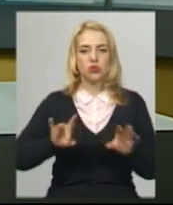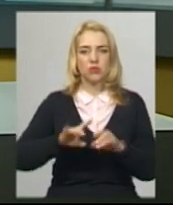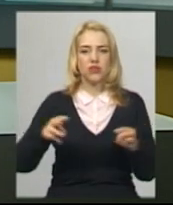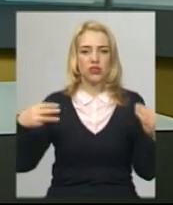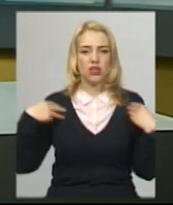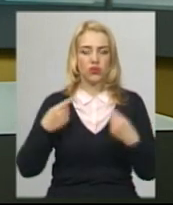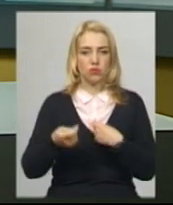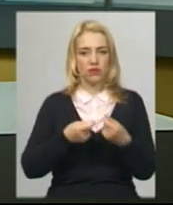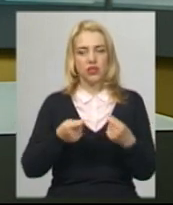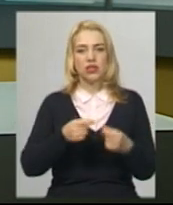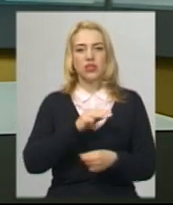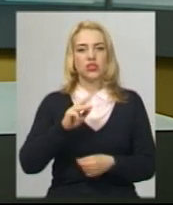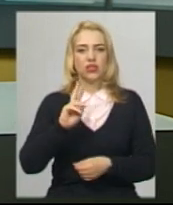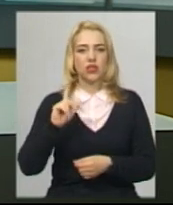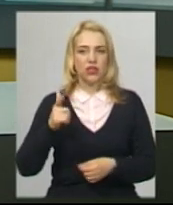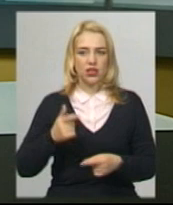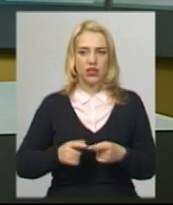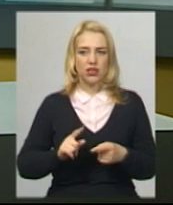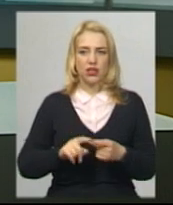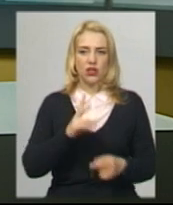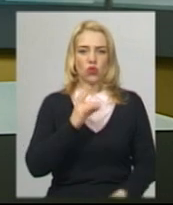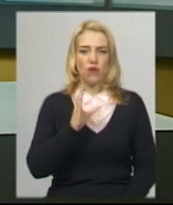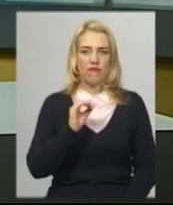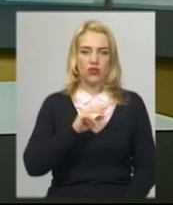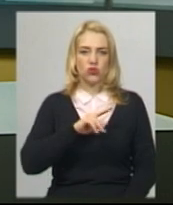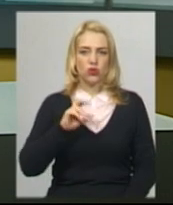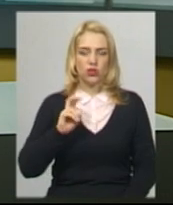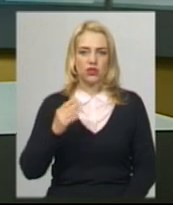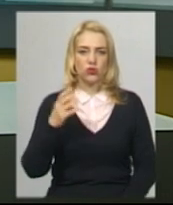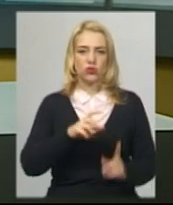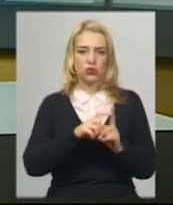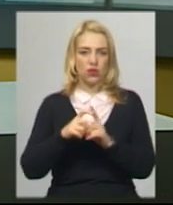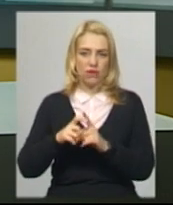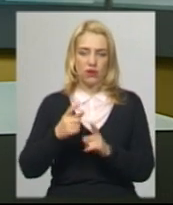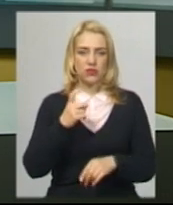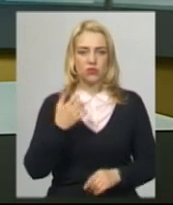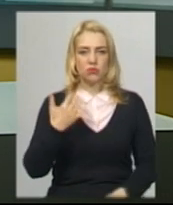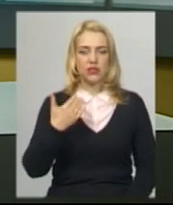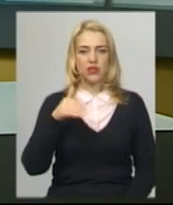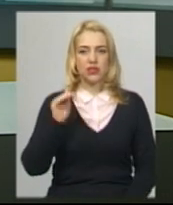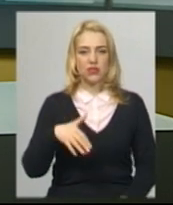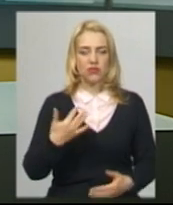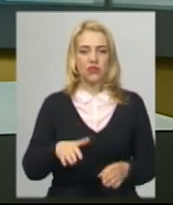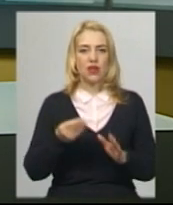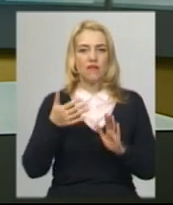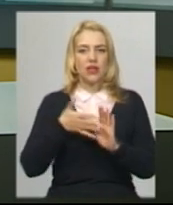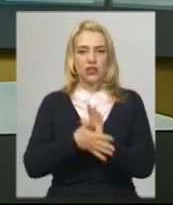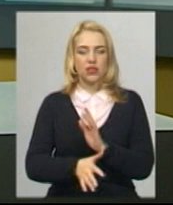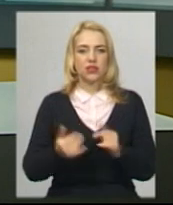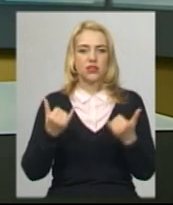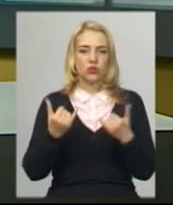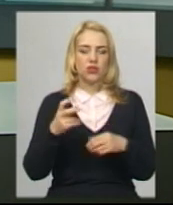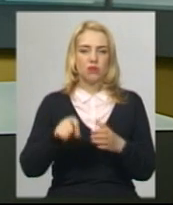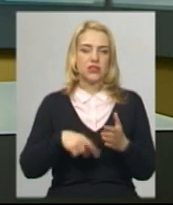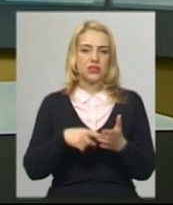начальник управління житлово-комунального господарства Василь Новачок. За його словами, 150 тисяч вже витратили. Сьогодні на